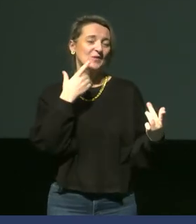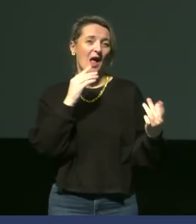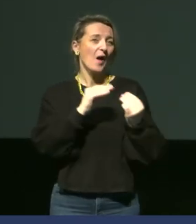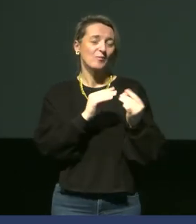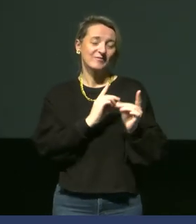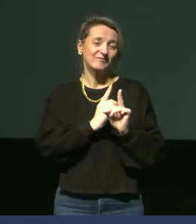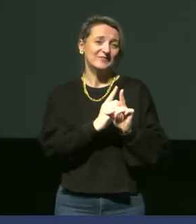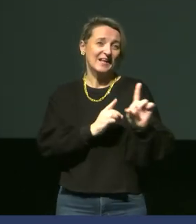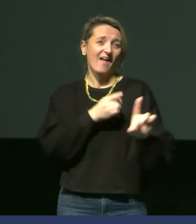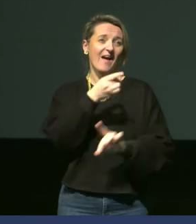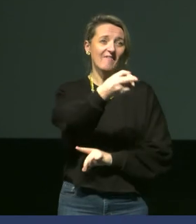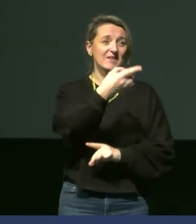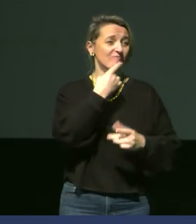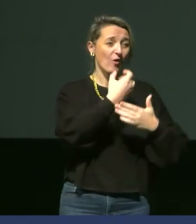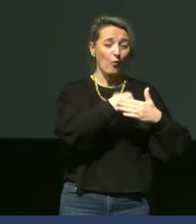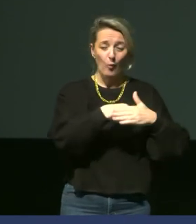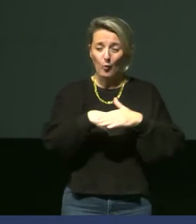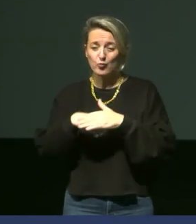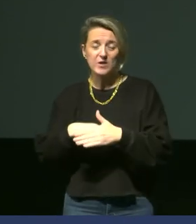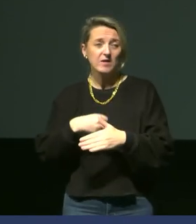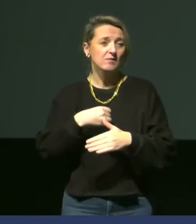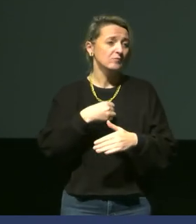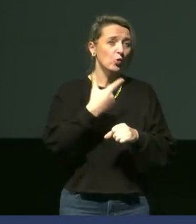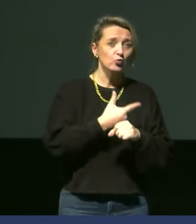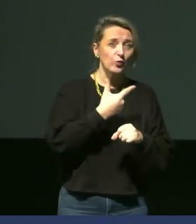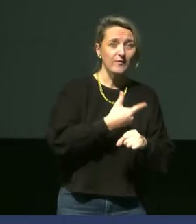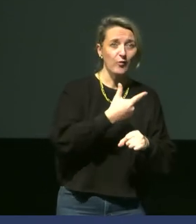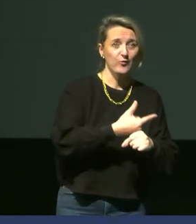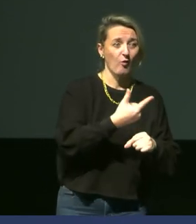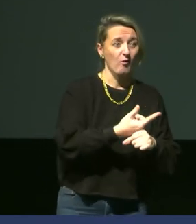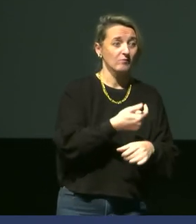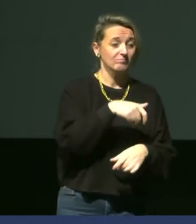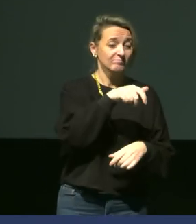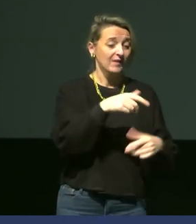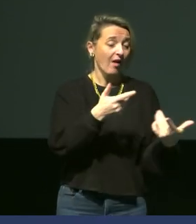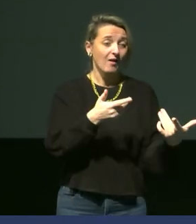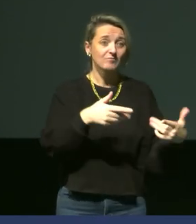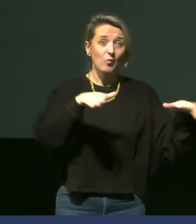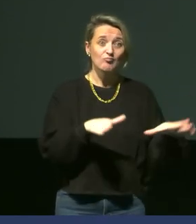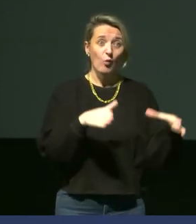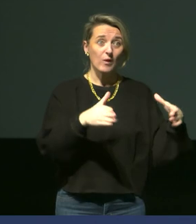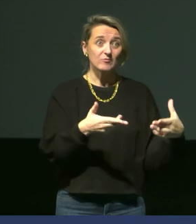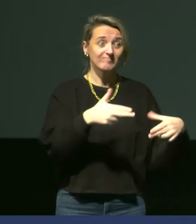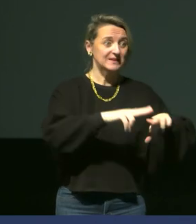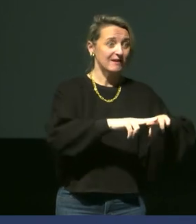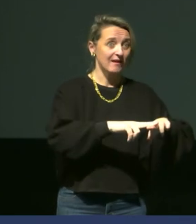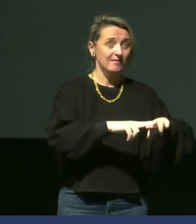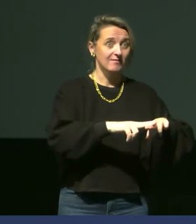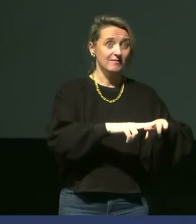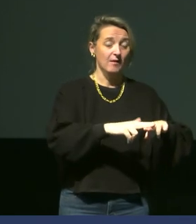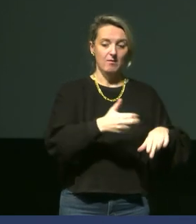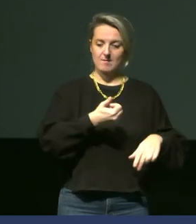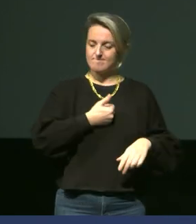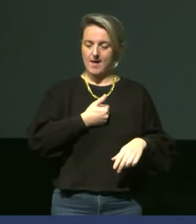vont venir se reproduire une année sur deux et lorsque l'un des partenaires disparaît ça a été le cas lors d'une de mes missions le mâle a